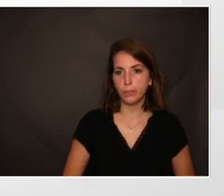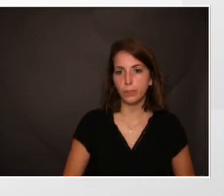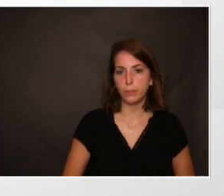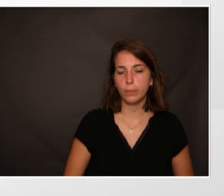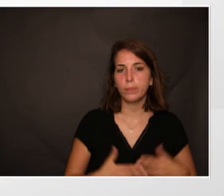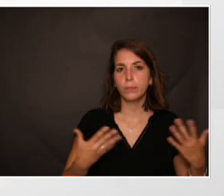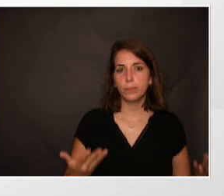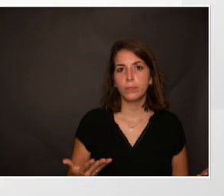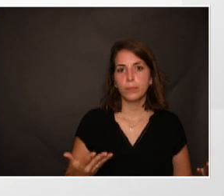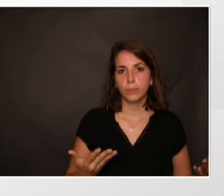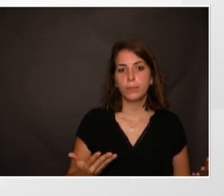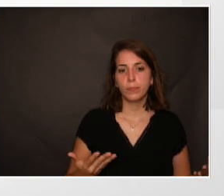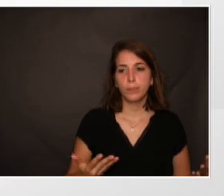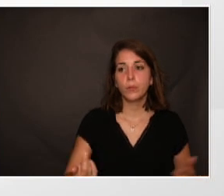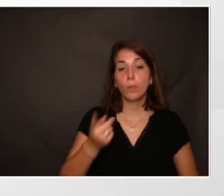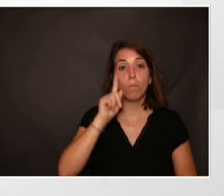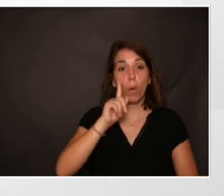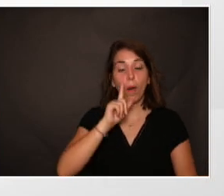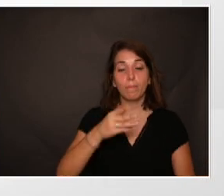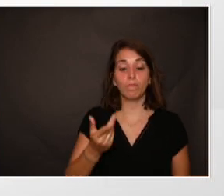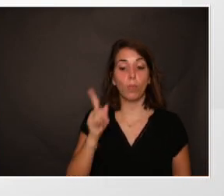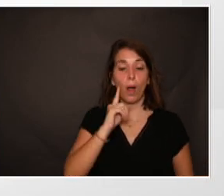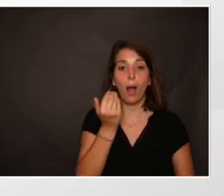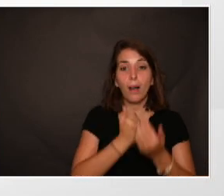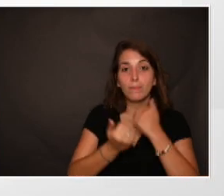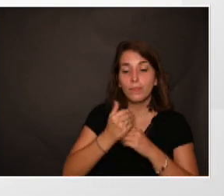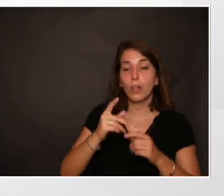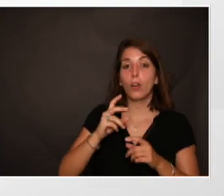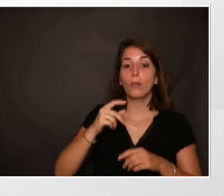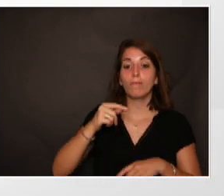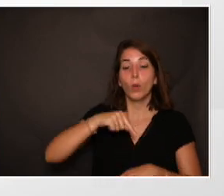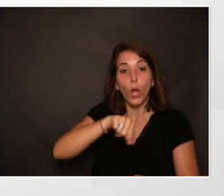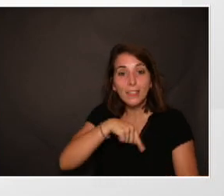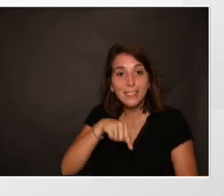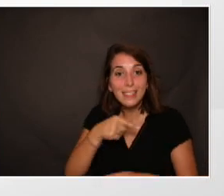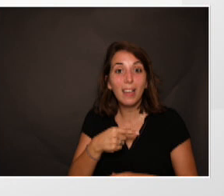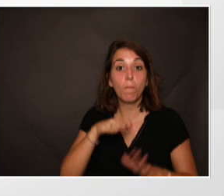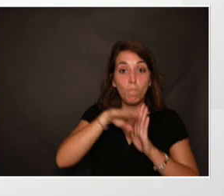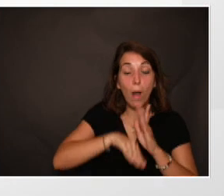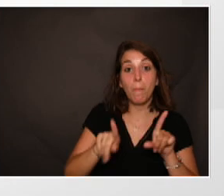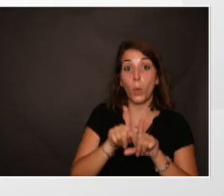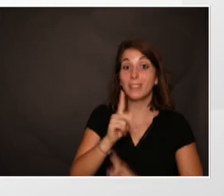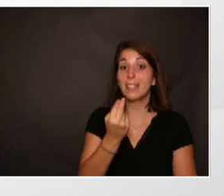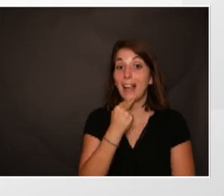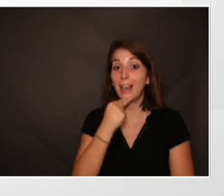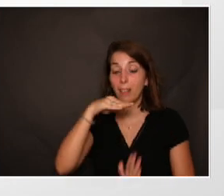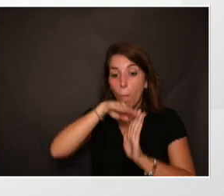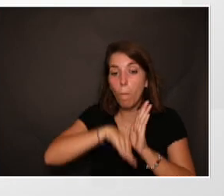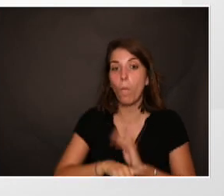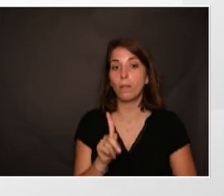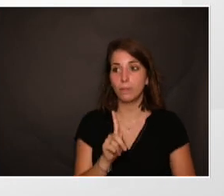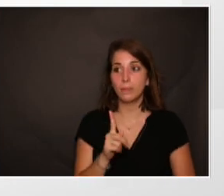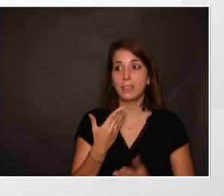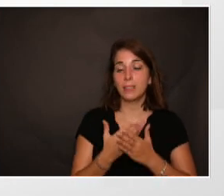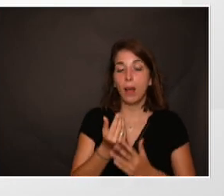Cela va retentir parce qu va avoir une baisse des apports, une baisse de la quantité, mais également une baisse de la qualité de ce qu'on peut apporter puisqu'on